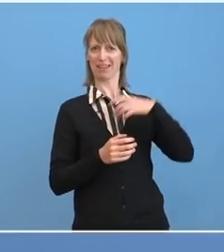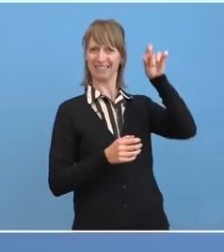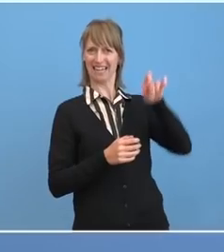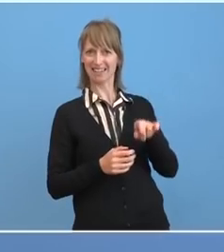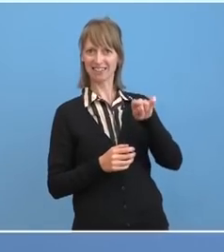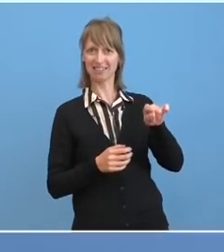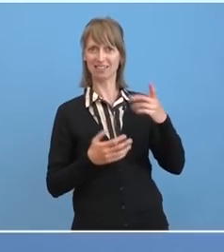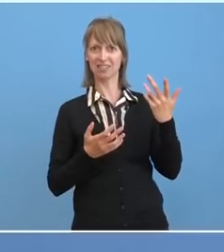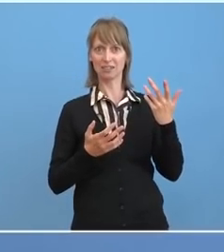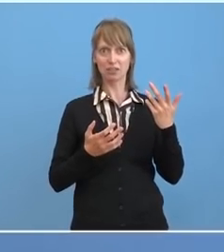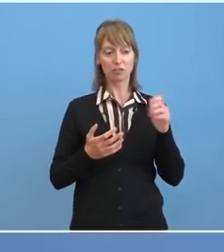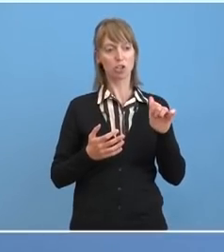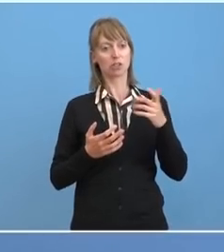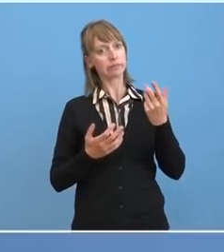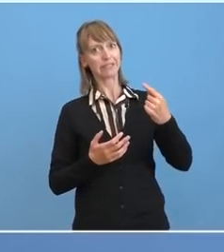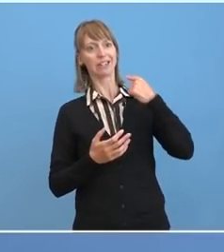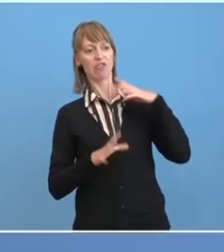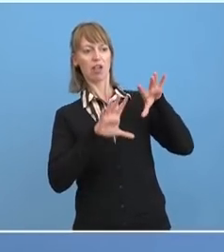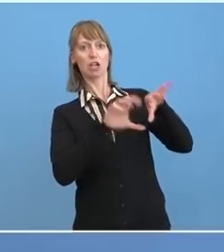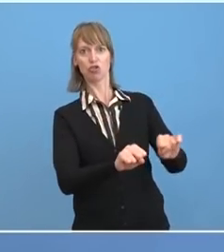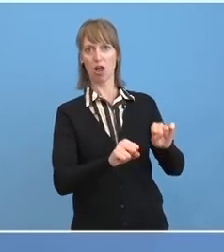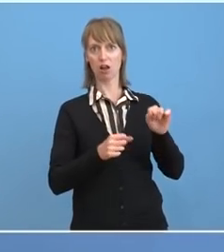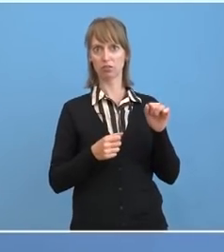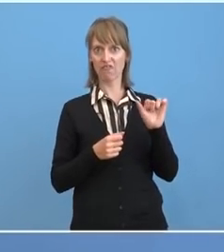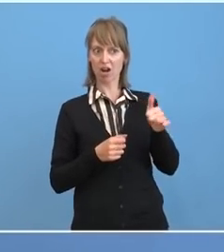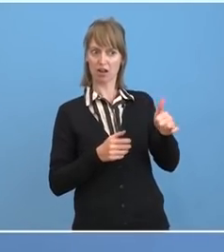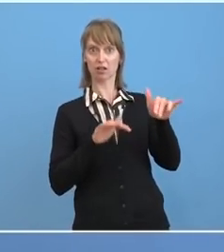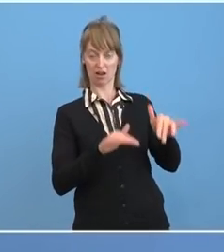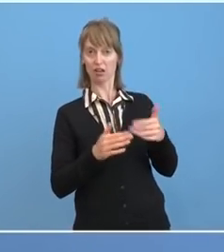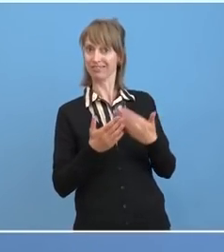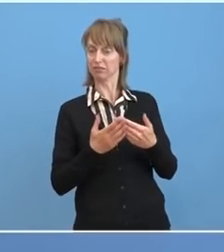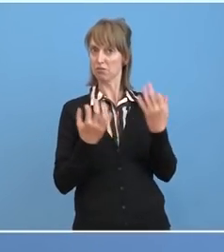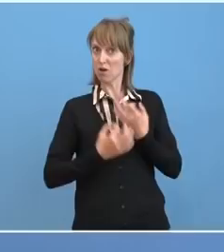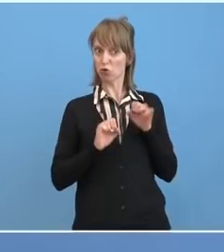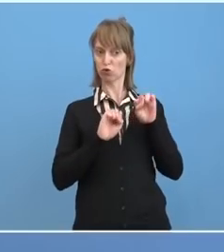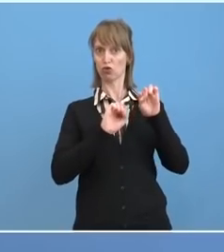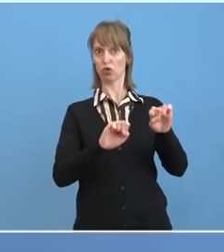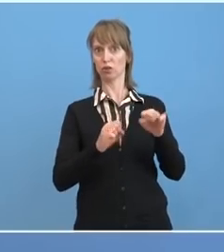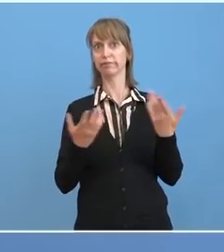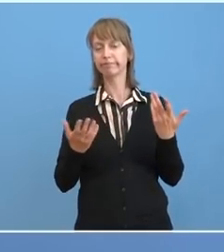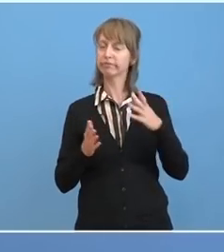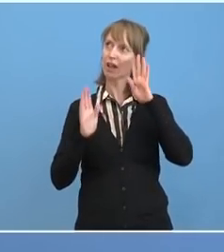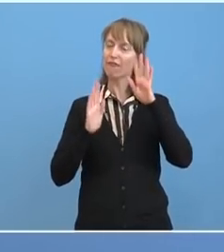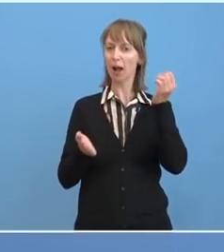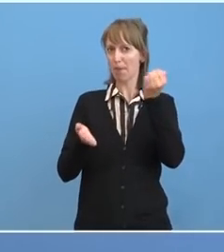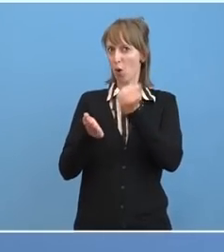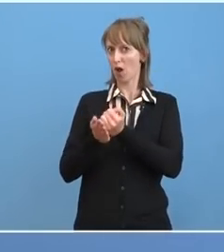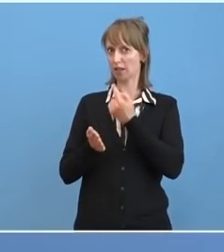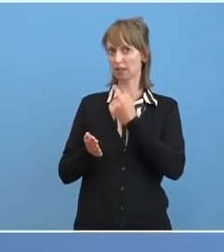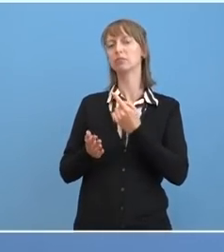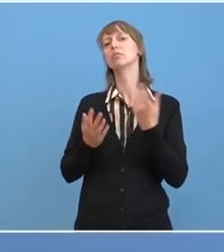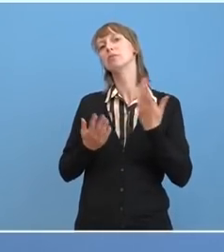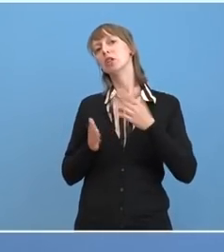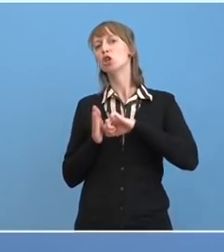auf den mit einer gewissen Wahrscheinlichkeit ein Giftanschlag verübt worden ist. Es ist dann im Gespräch der Fachbehörden entschieden worden, der Schnelligkeit